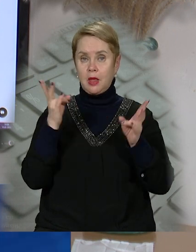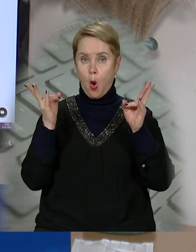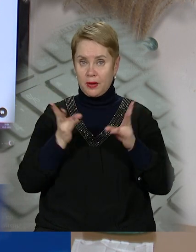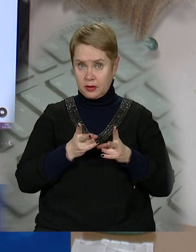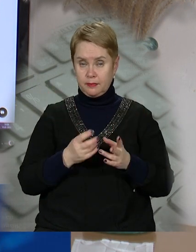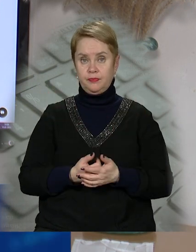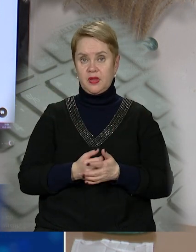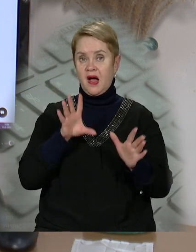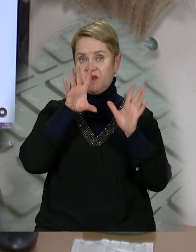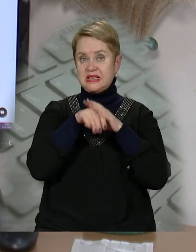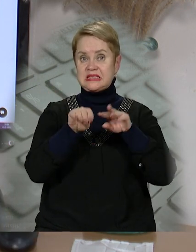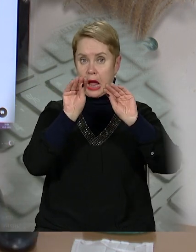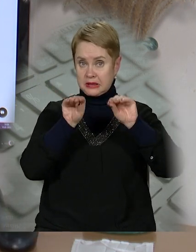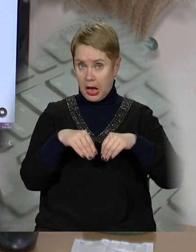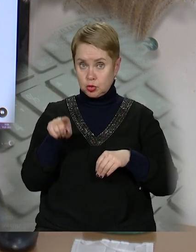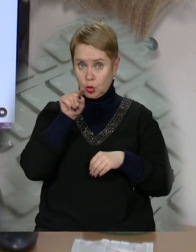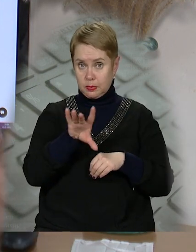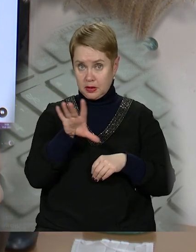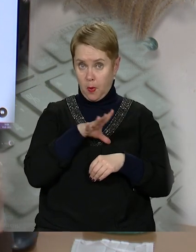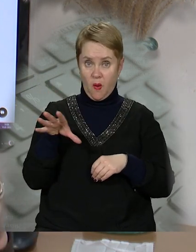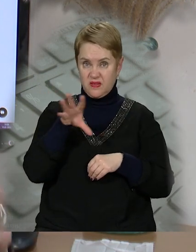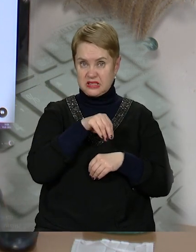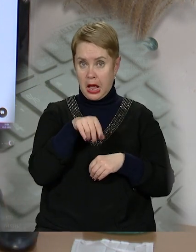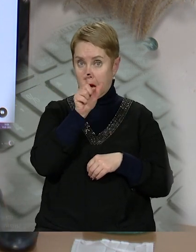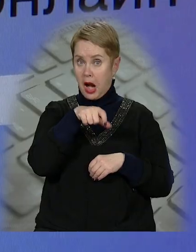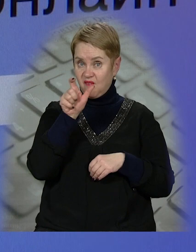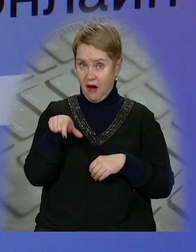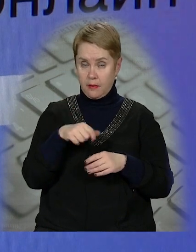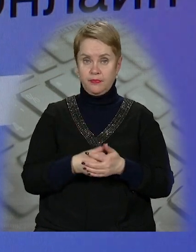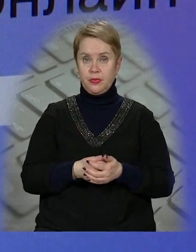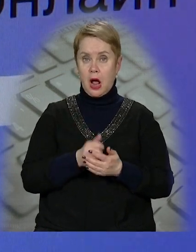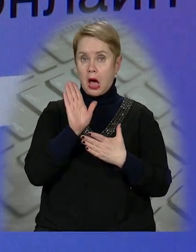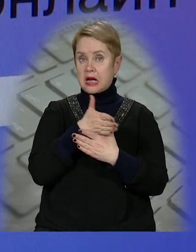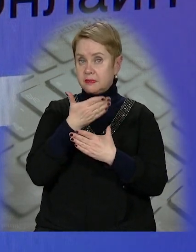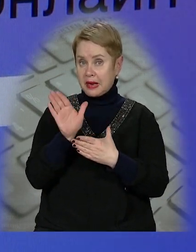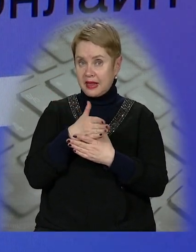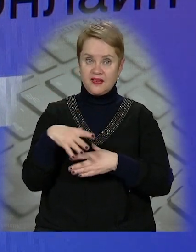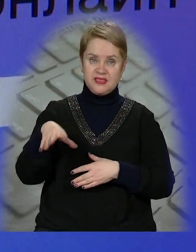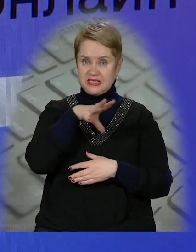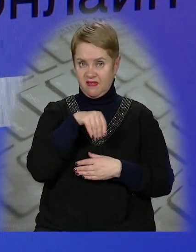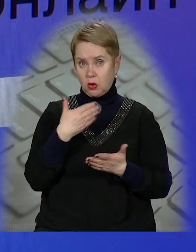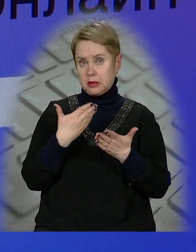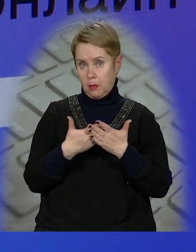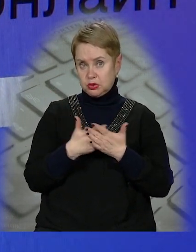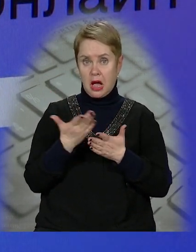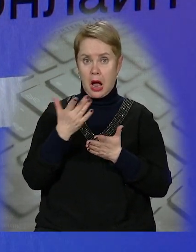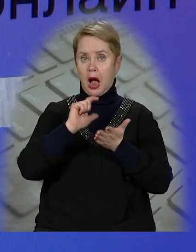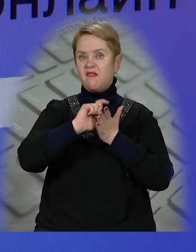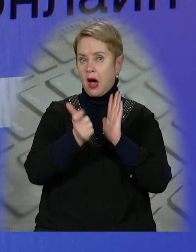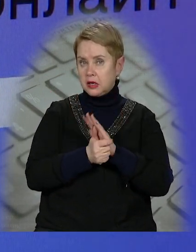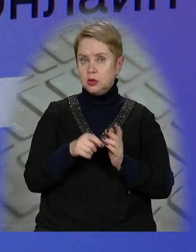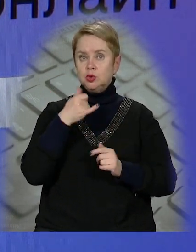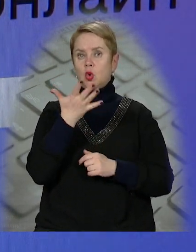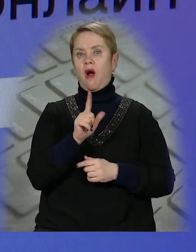необхідні, внесла дані, які там по всім цим графам, розпределення всього, допустимо, яка